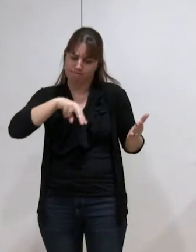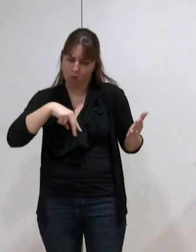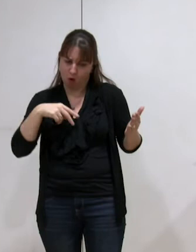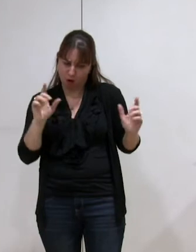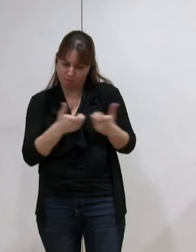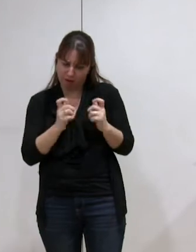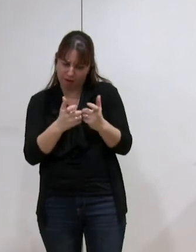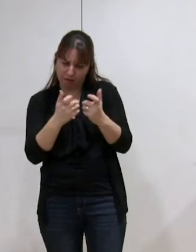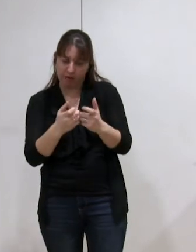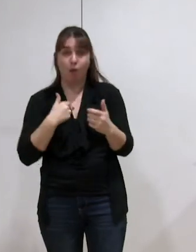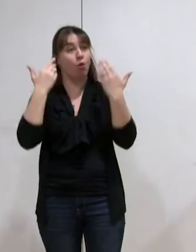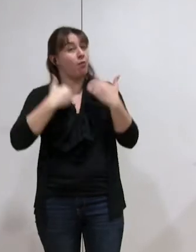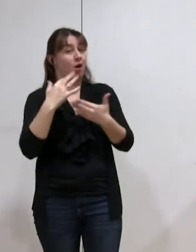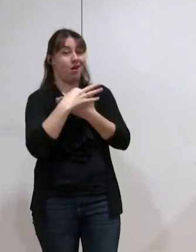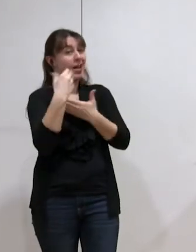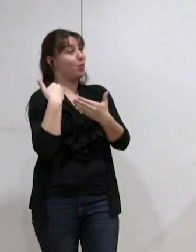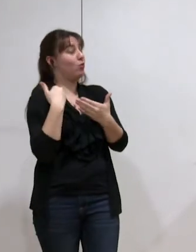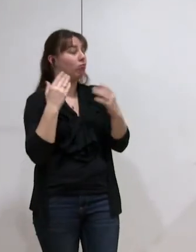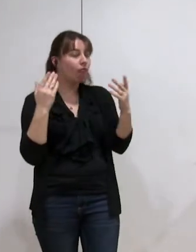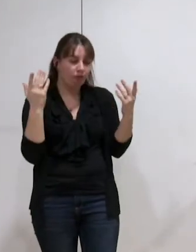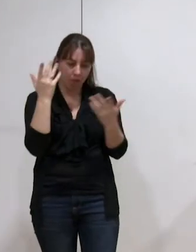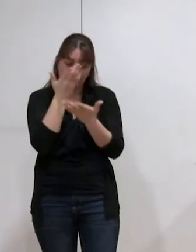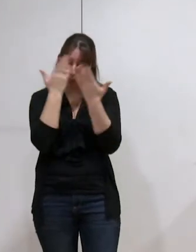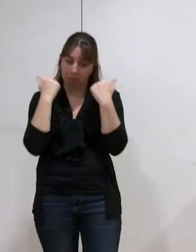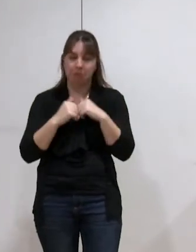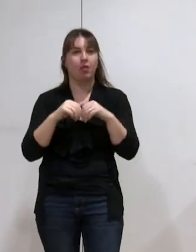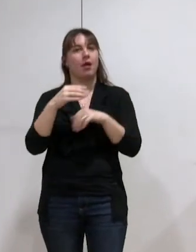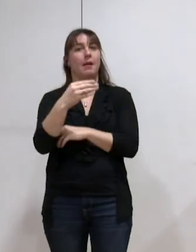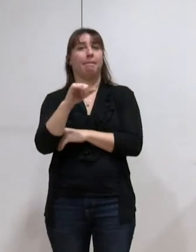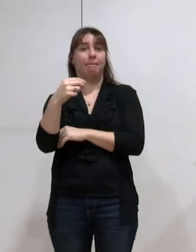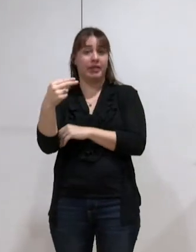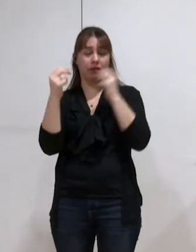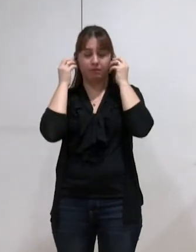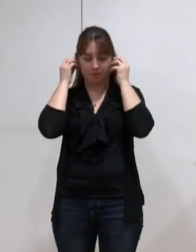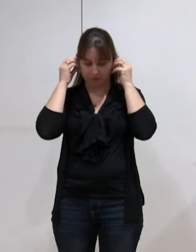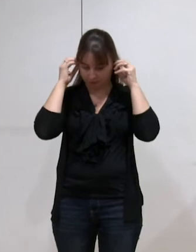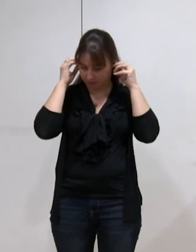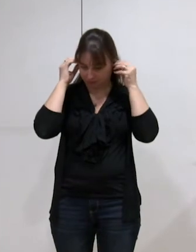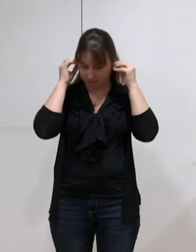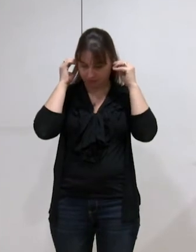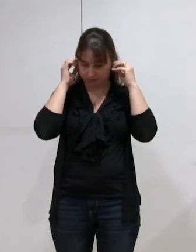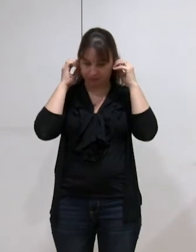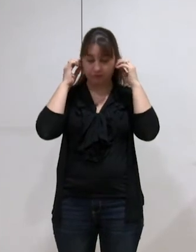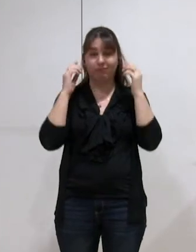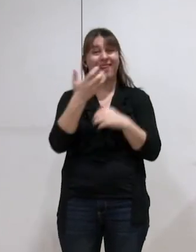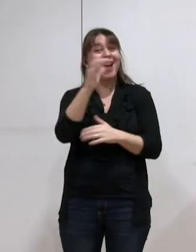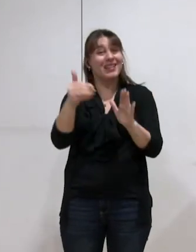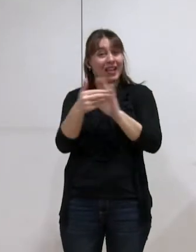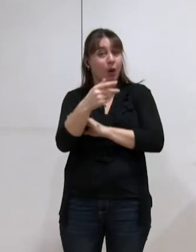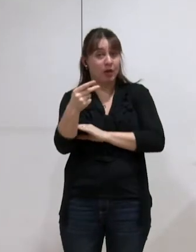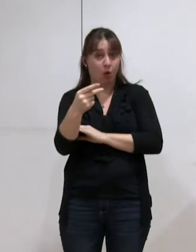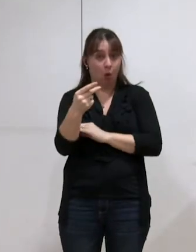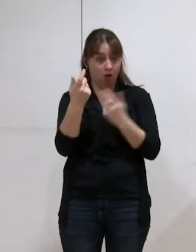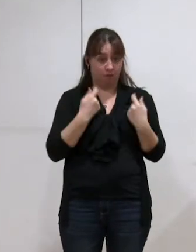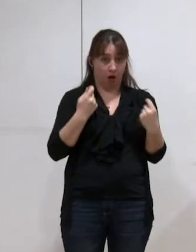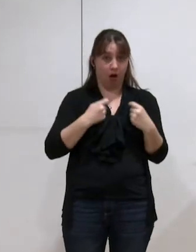nouvel élu. On constate par exemple que le marché d'intérêt national ne coûte pas moins de 600 000 euros pour 27